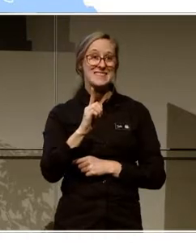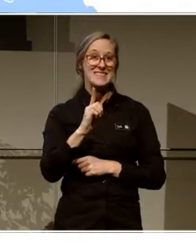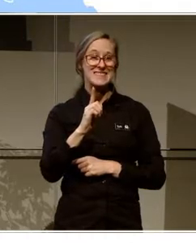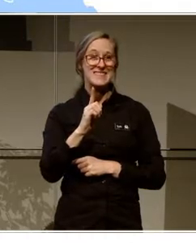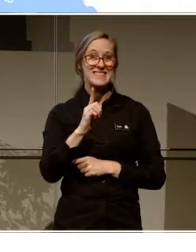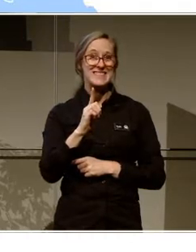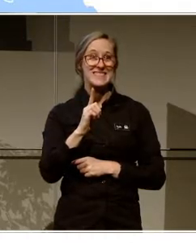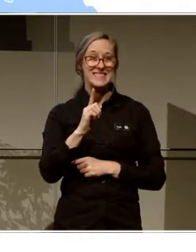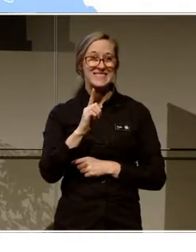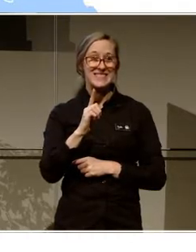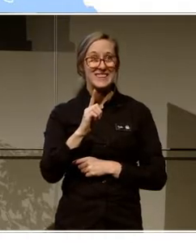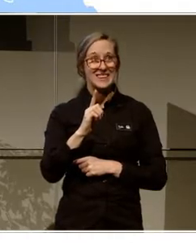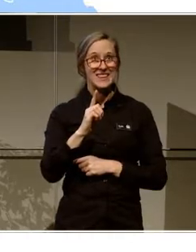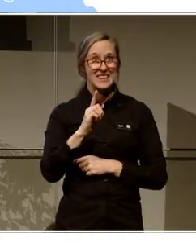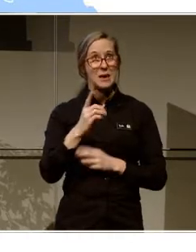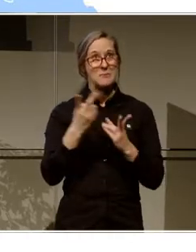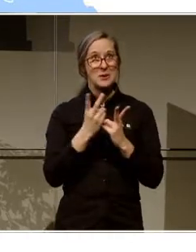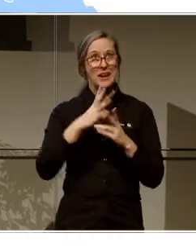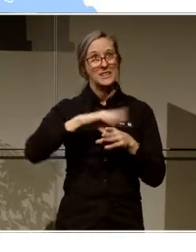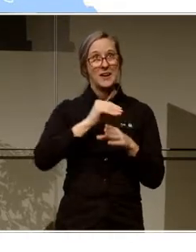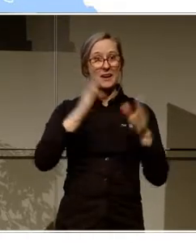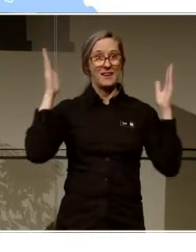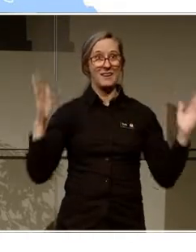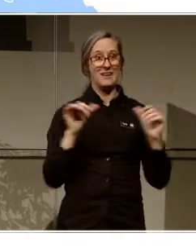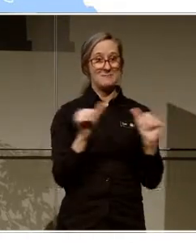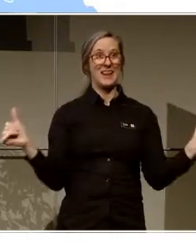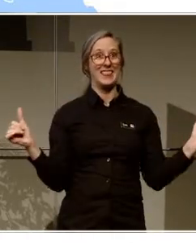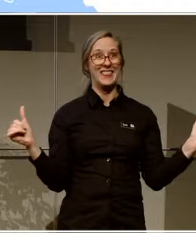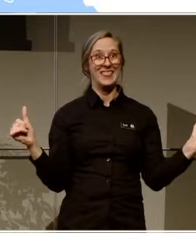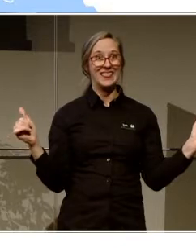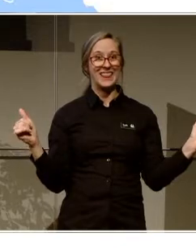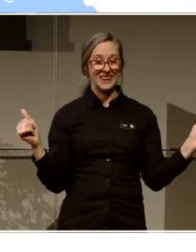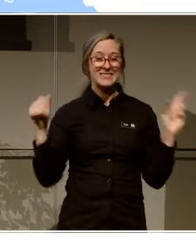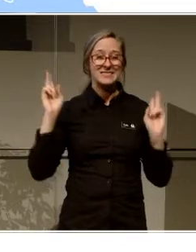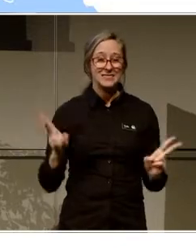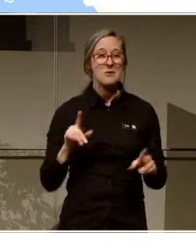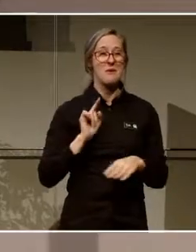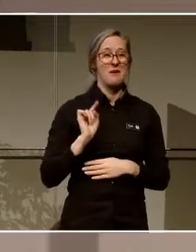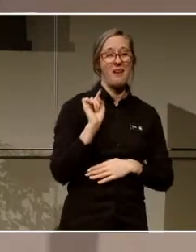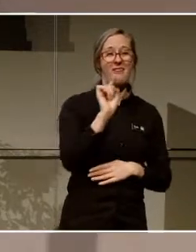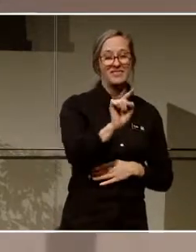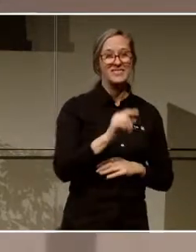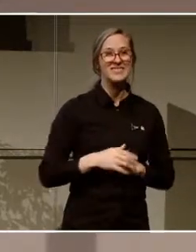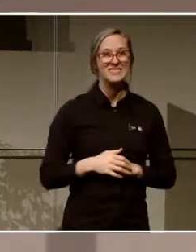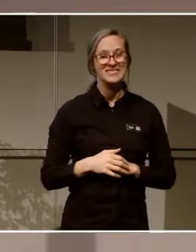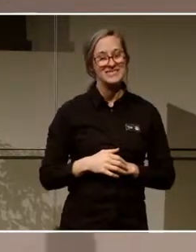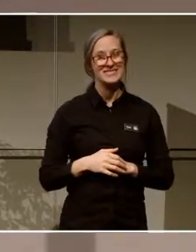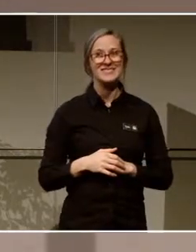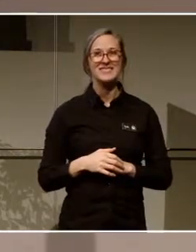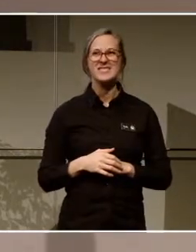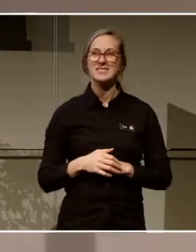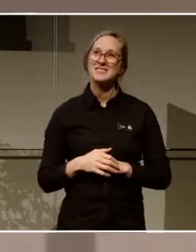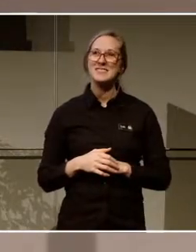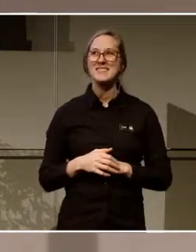Och vi korsar hela Sverige på bredden. Det är ganska, alltså det är avstånd. På ett helt annat sätt.